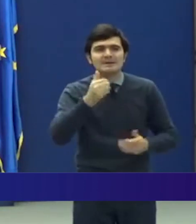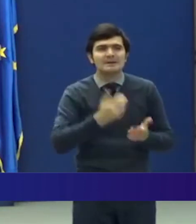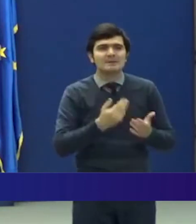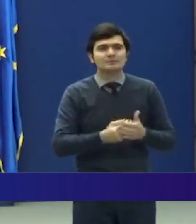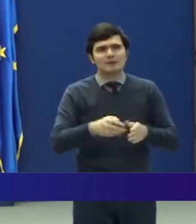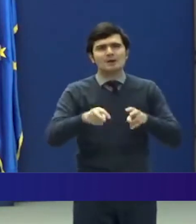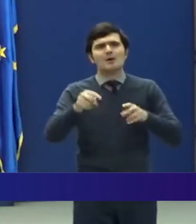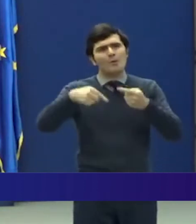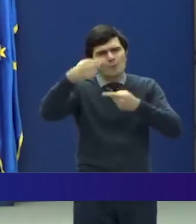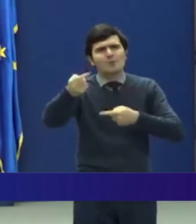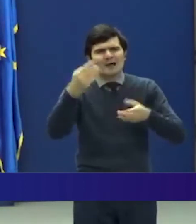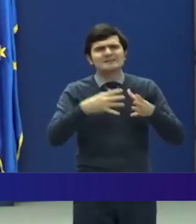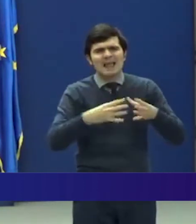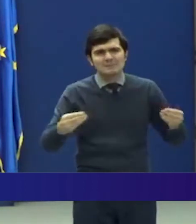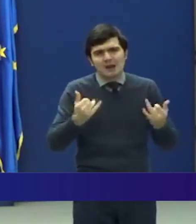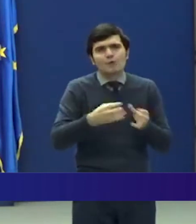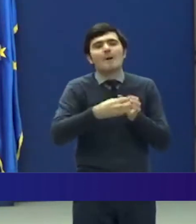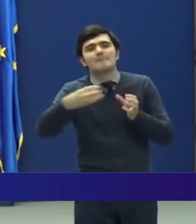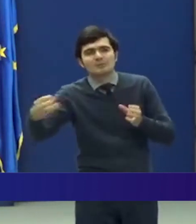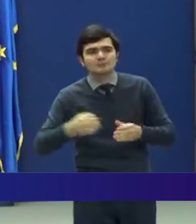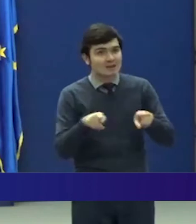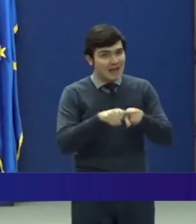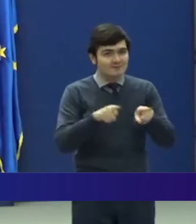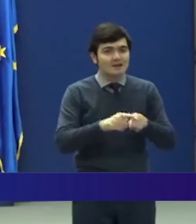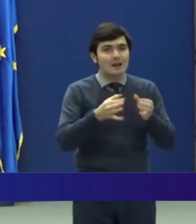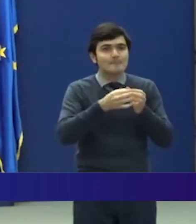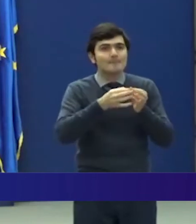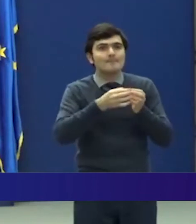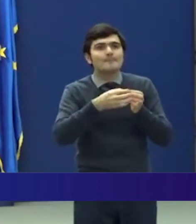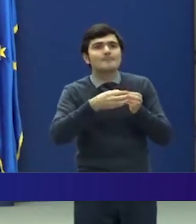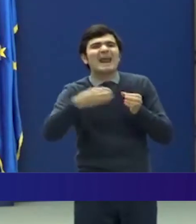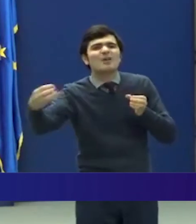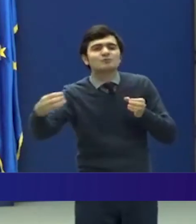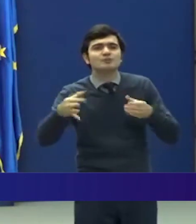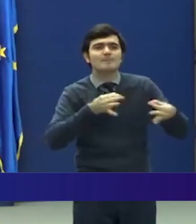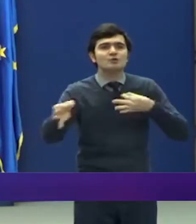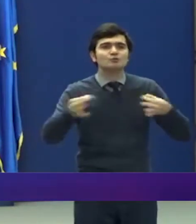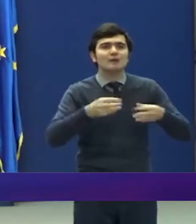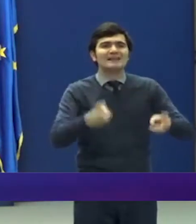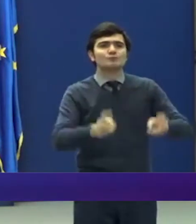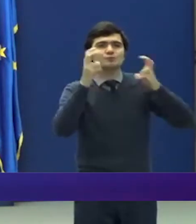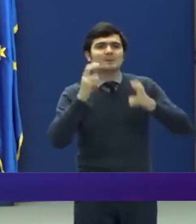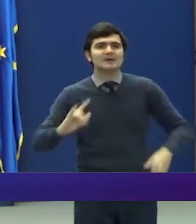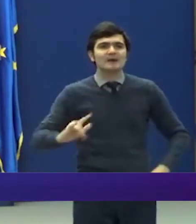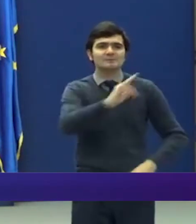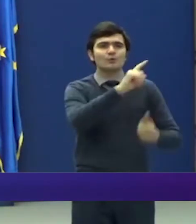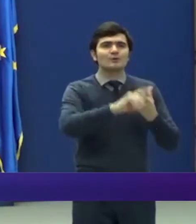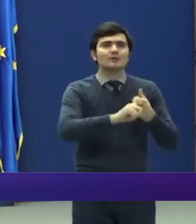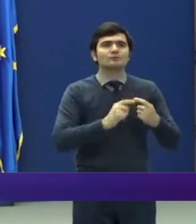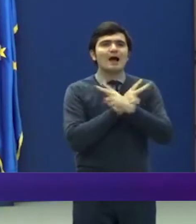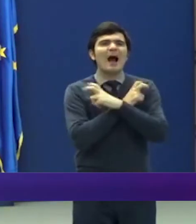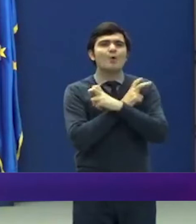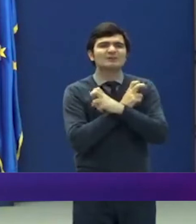expira această perioadă. Totodată am prelungit și măsura suspendării zborurilor spre Austria,